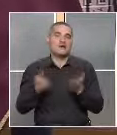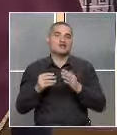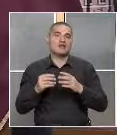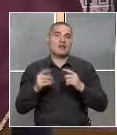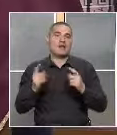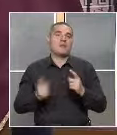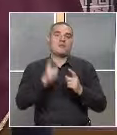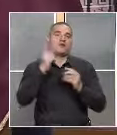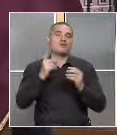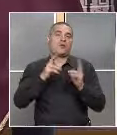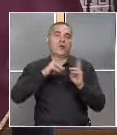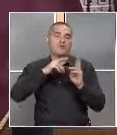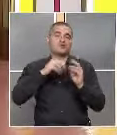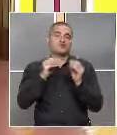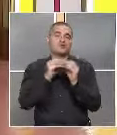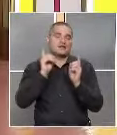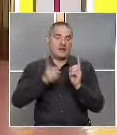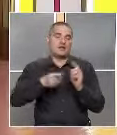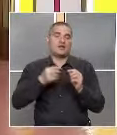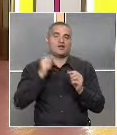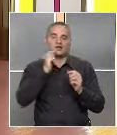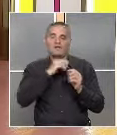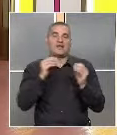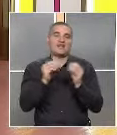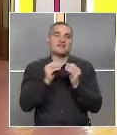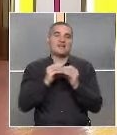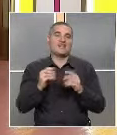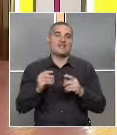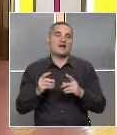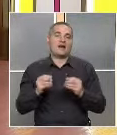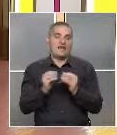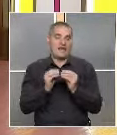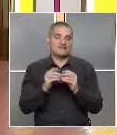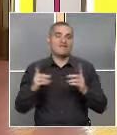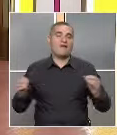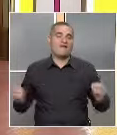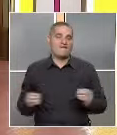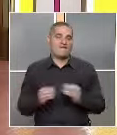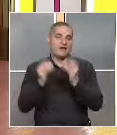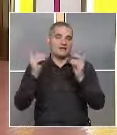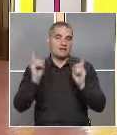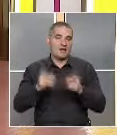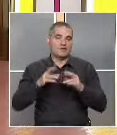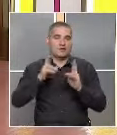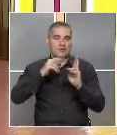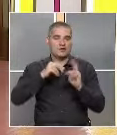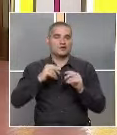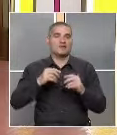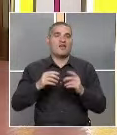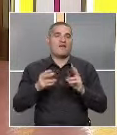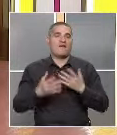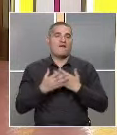винаги първото очветено яйце трябва да е червено. Яйцата на Велик ден трябва да се боядисват Велики